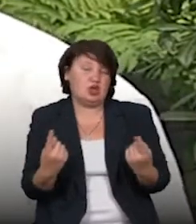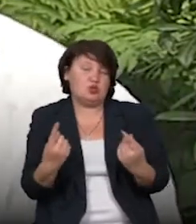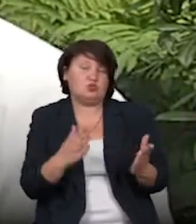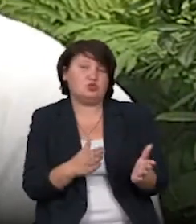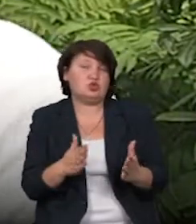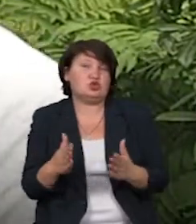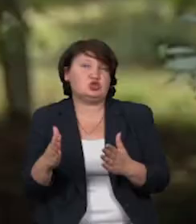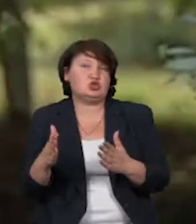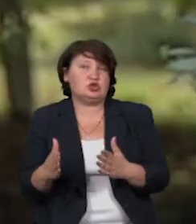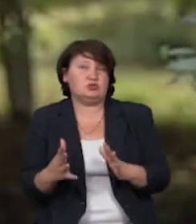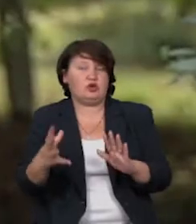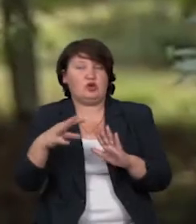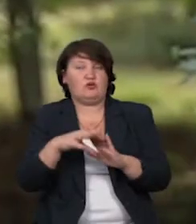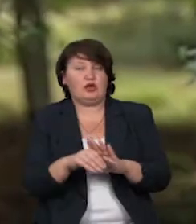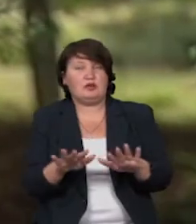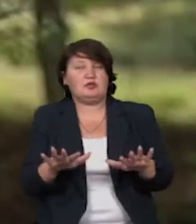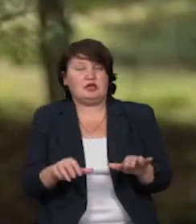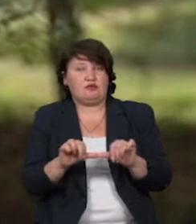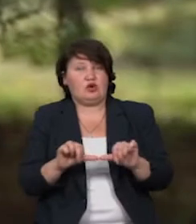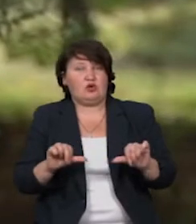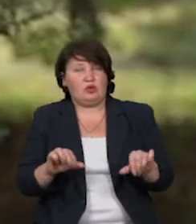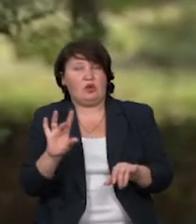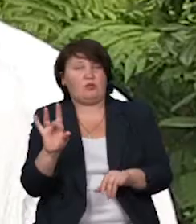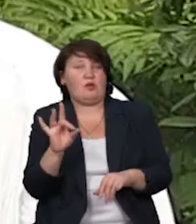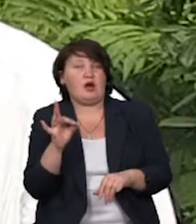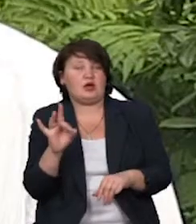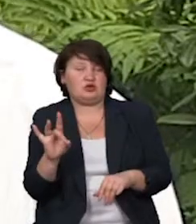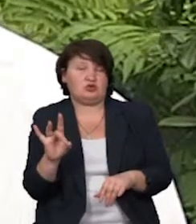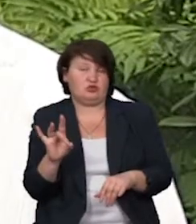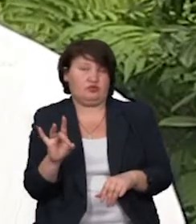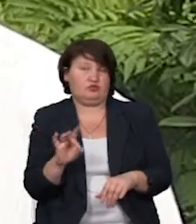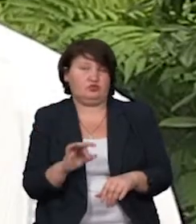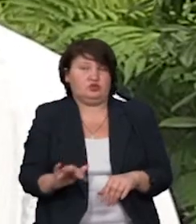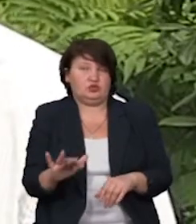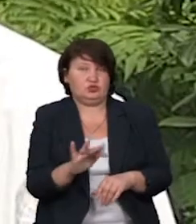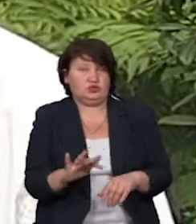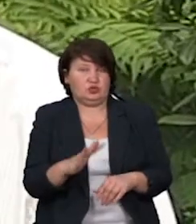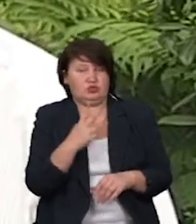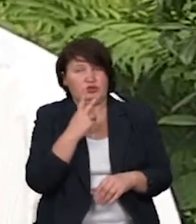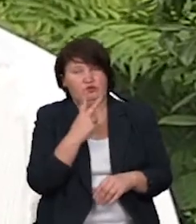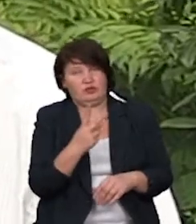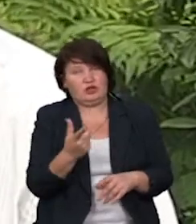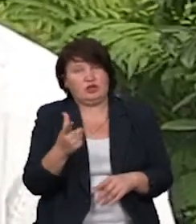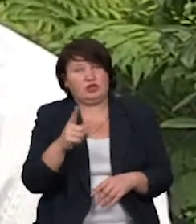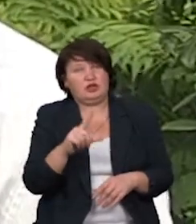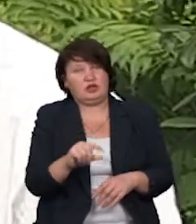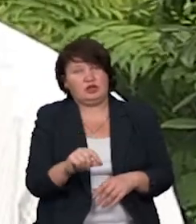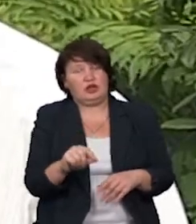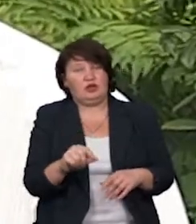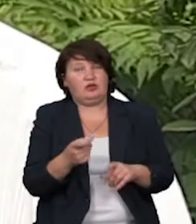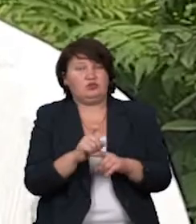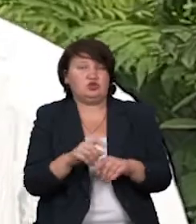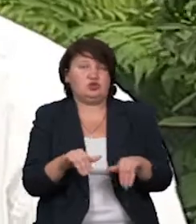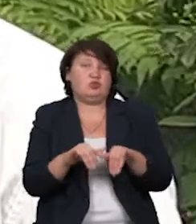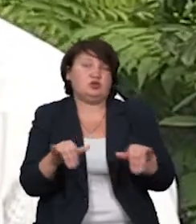зуміло, місцевих комісій. Помаранчеву зону, де вже по формулі буде визначено, де доволі ступінь поширюваності доволі